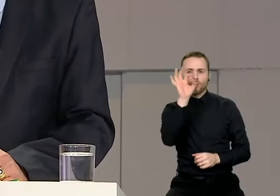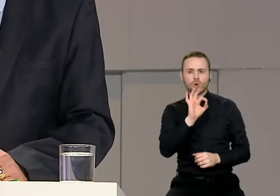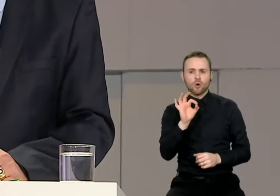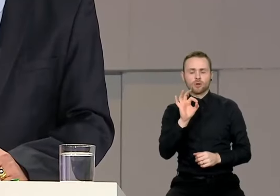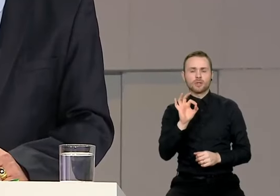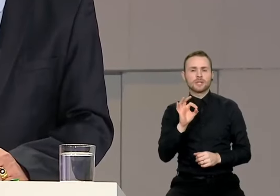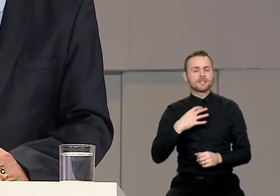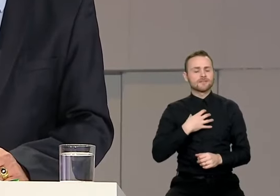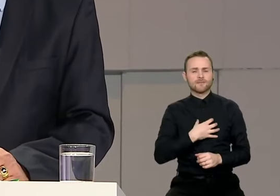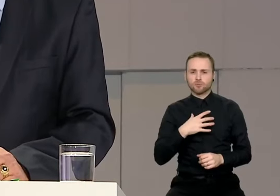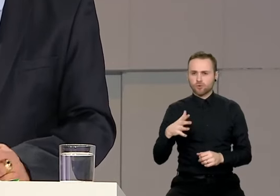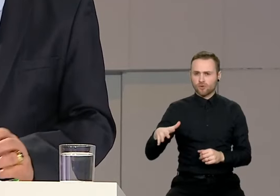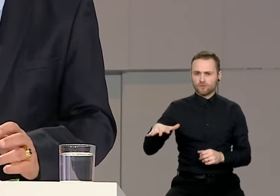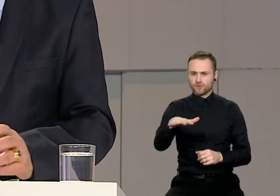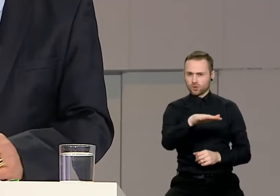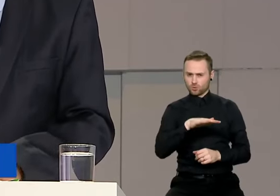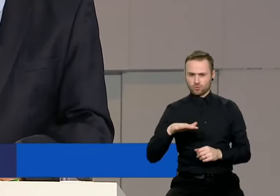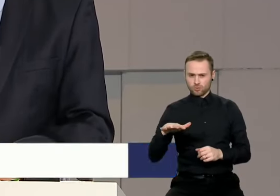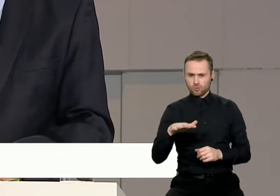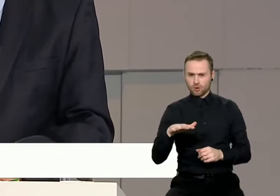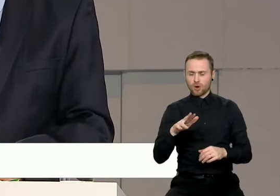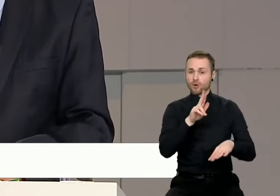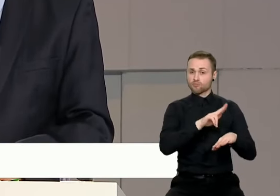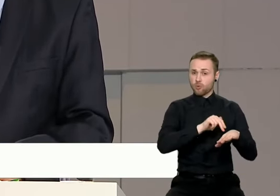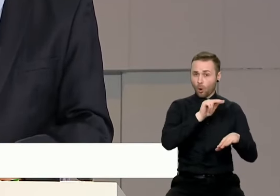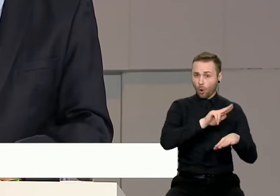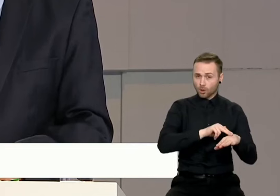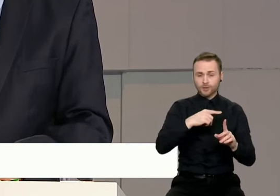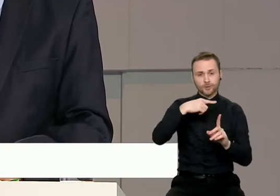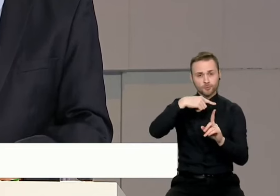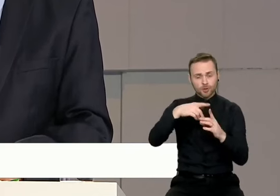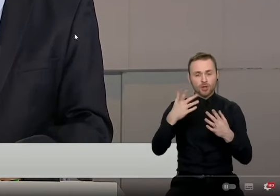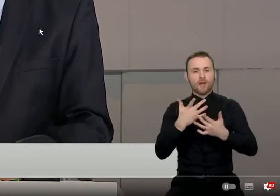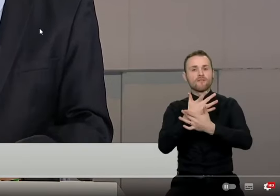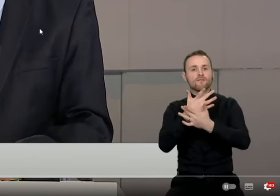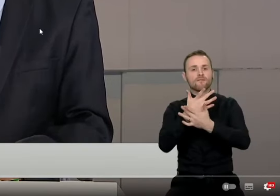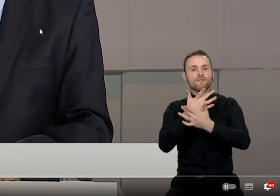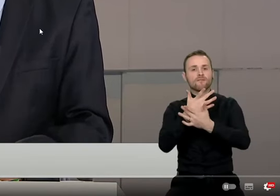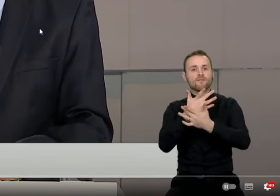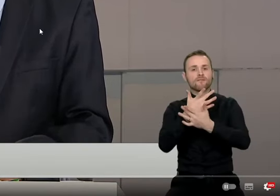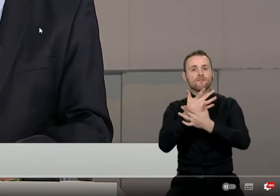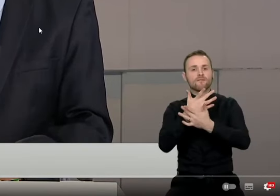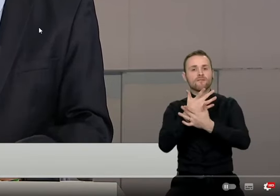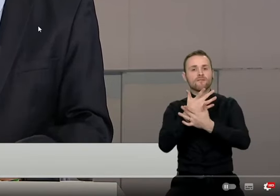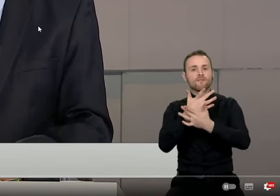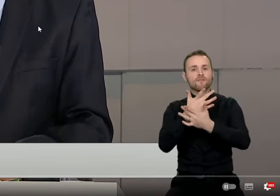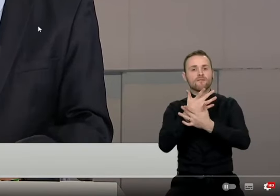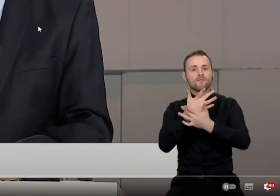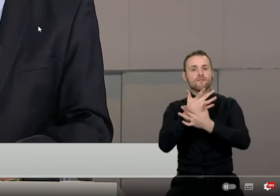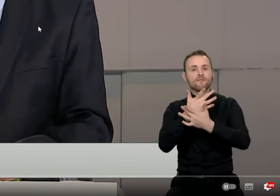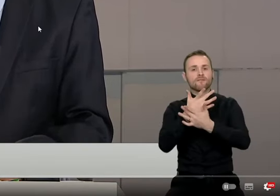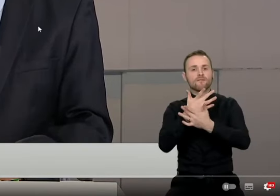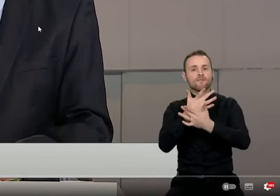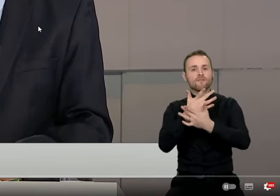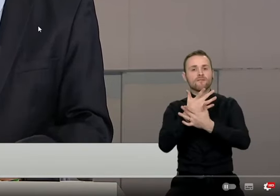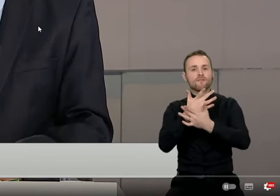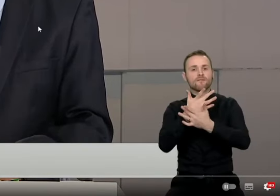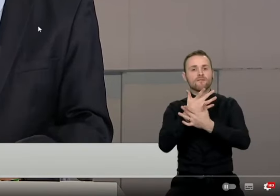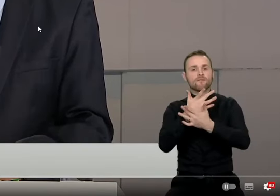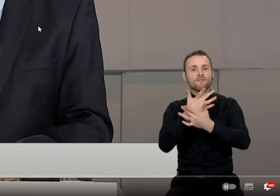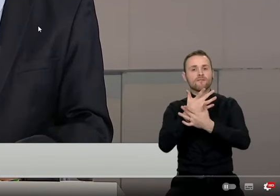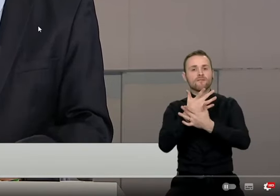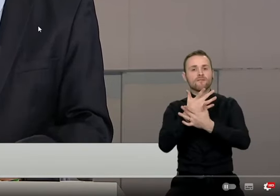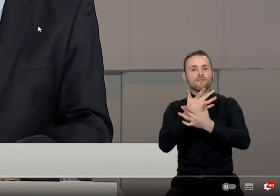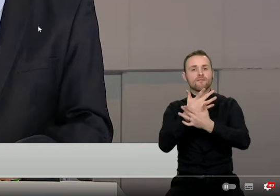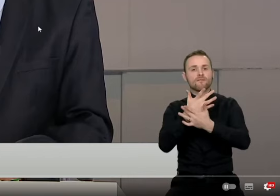yra pirmas dalykas, policijos ir viešosios tarnybos, glaudesins, bet dar darbejimas. Na, aišku, čia klausimas, kad Vilnius būtų